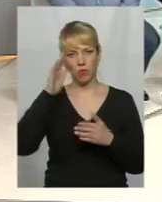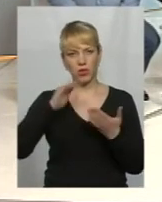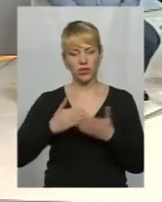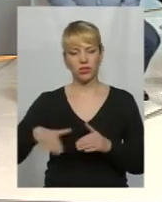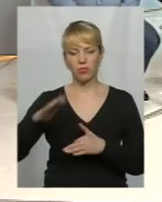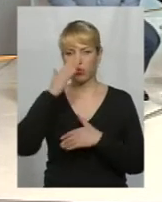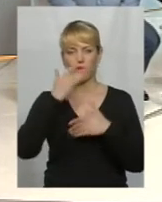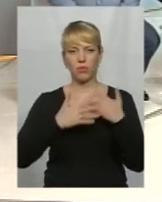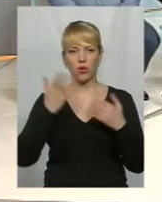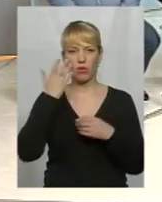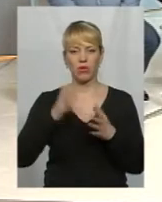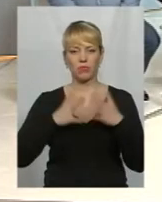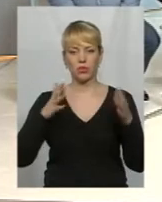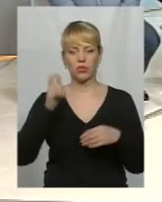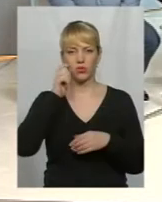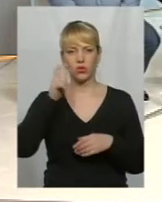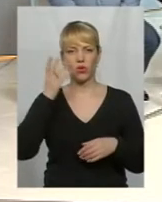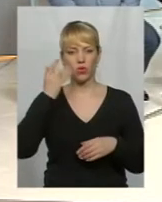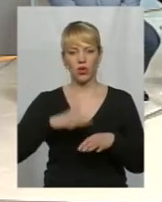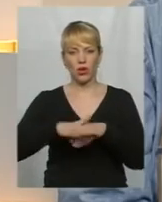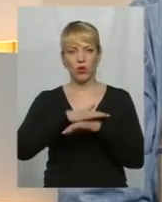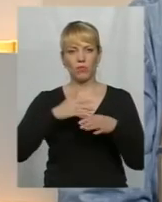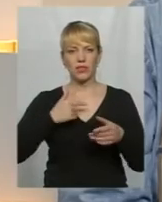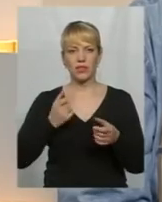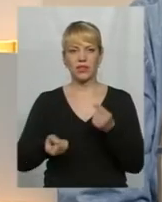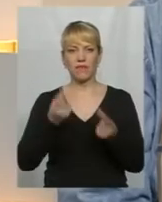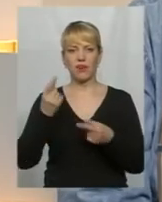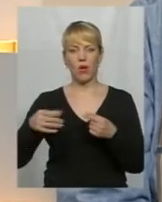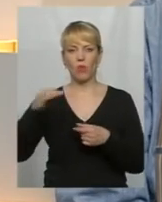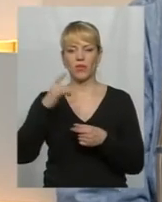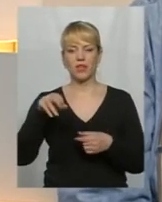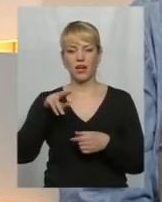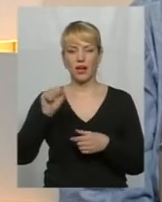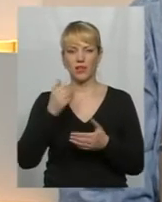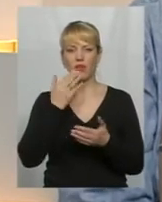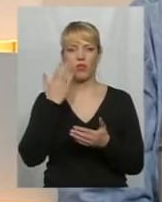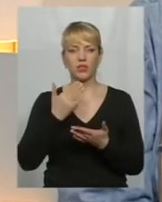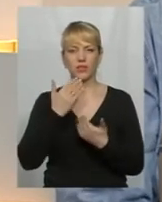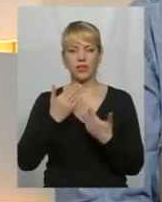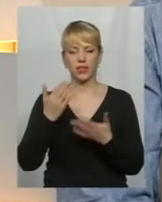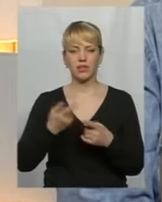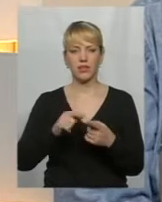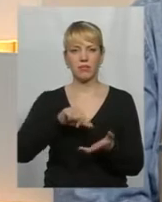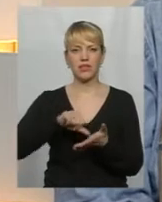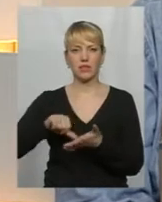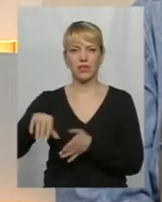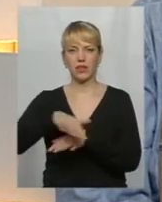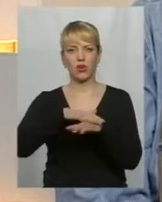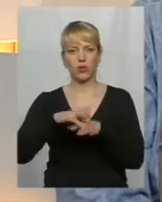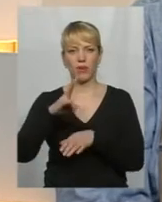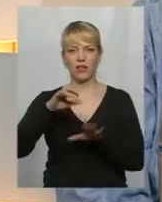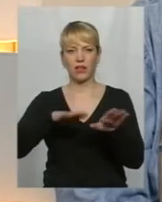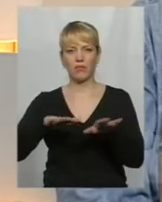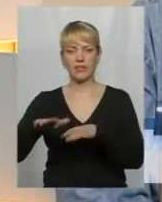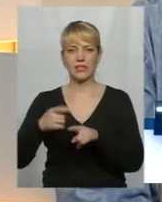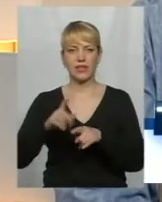більшість України, коли громадсько звертається до обласних рад, обласні ради це все-таки представники громади на місцях, будемо говорити,